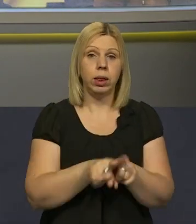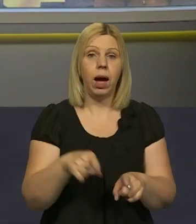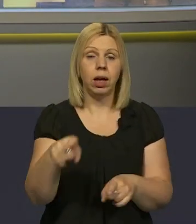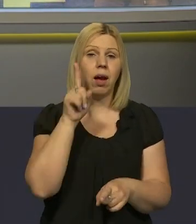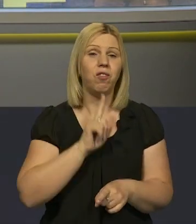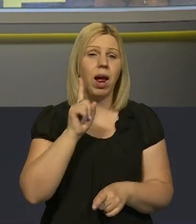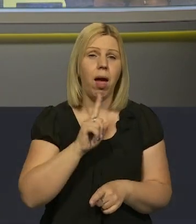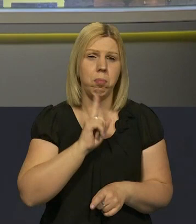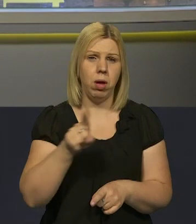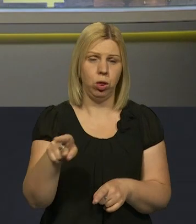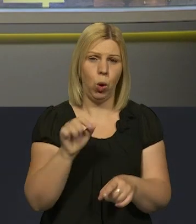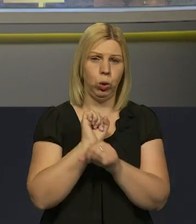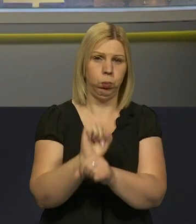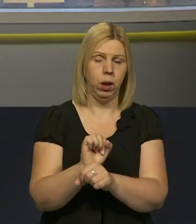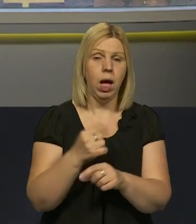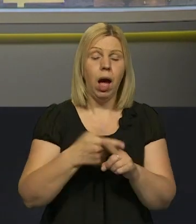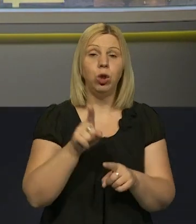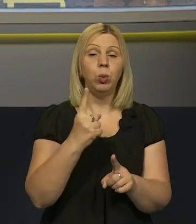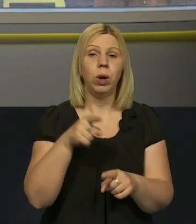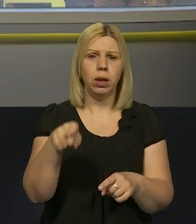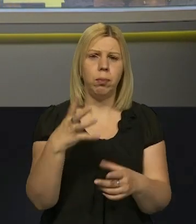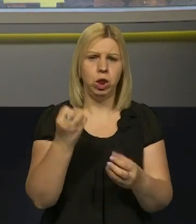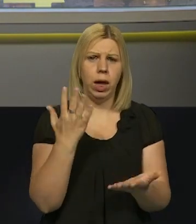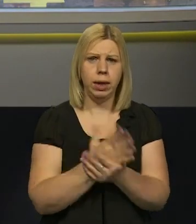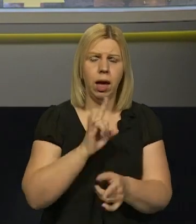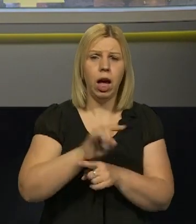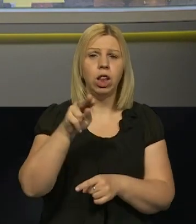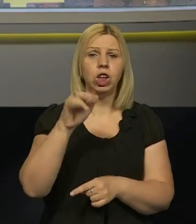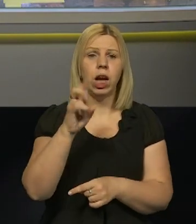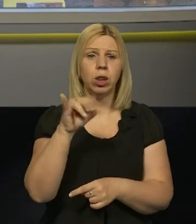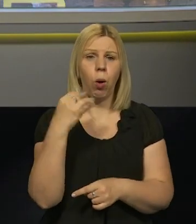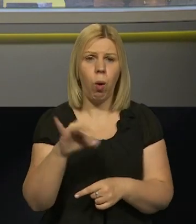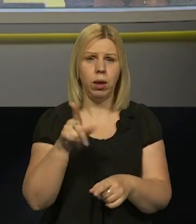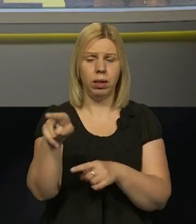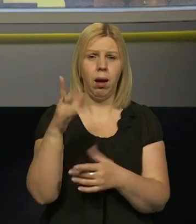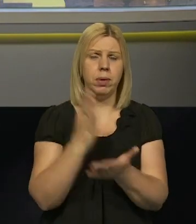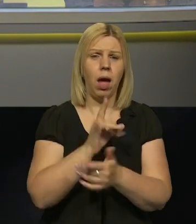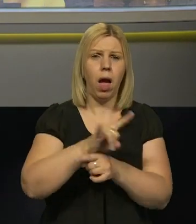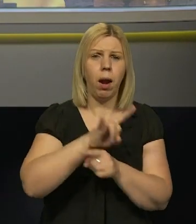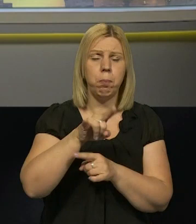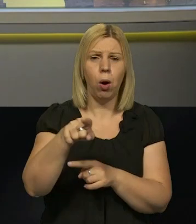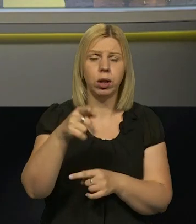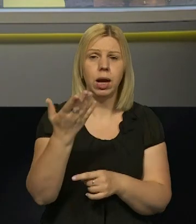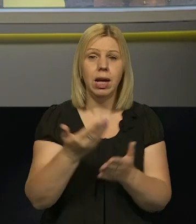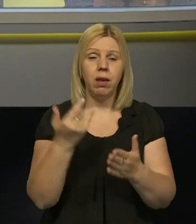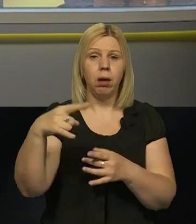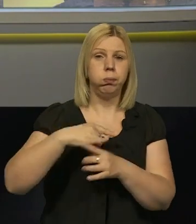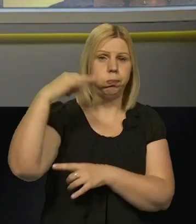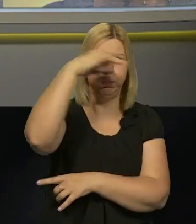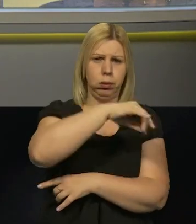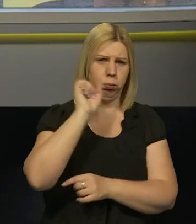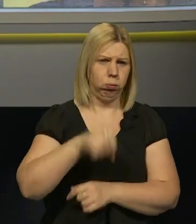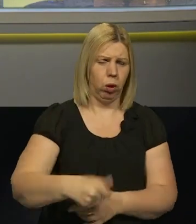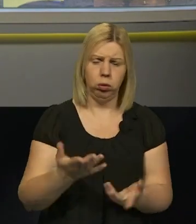тимчасово позбавить. Чому? Тому що там є ще аеродром Джанкой, аеродром Гордійське, звідти літаки можуть